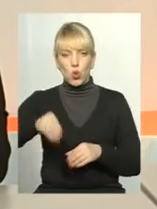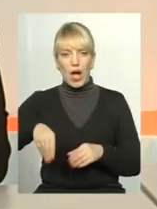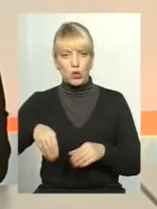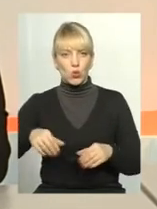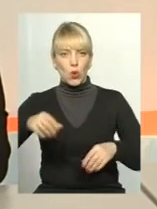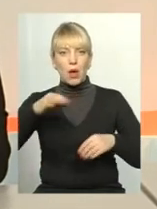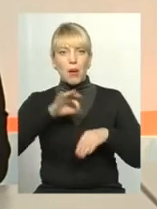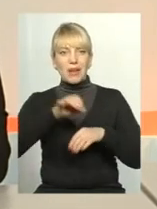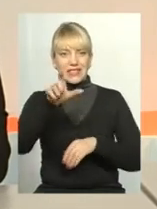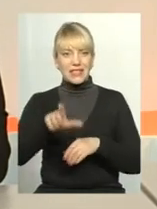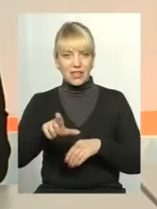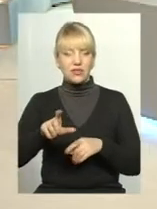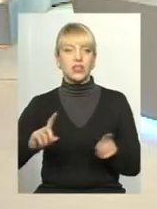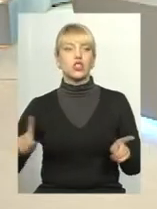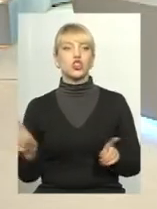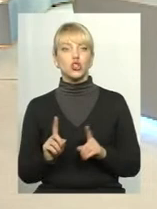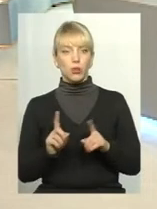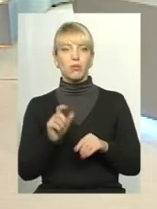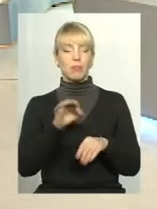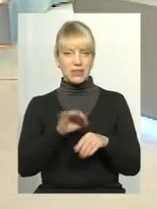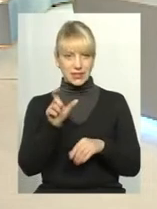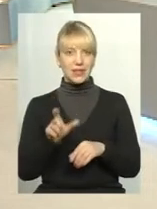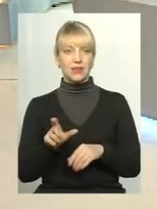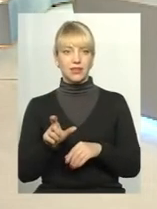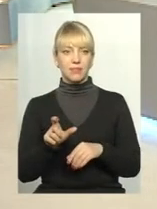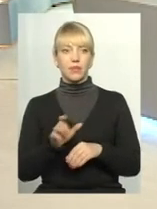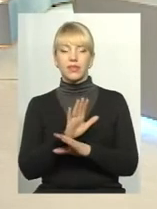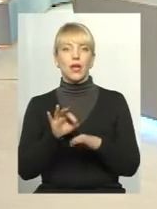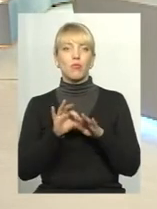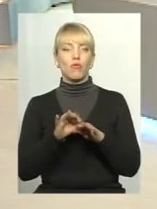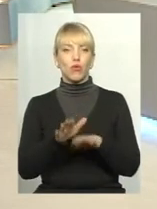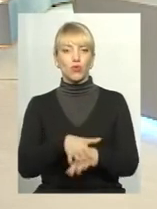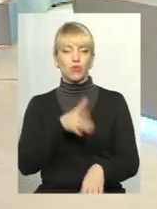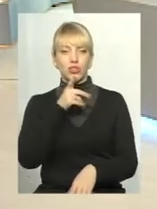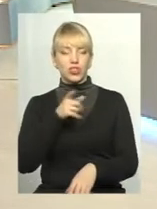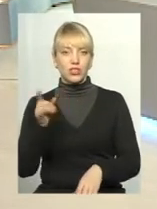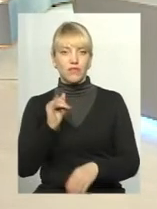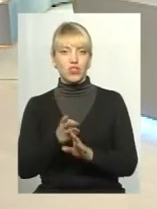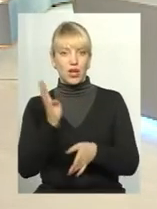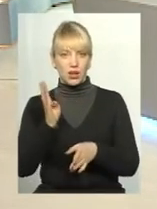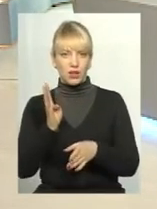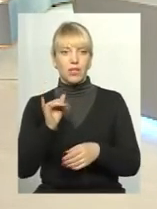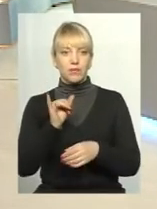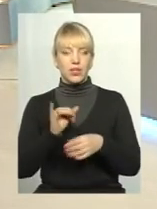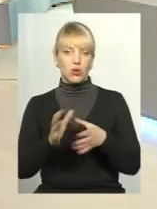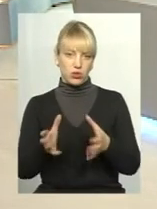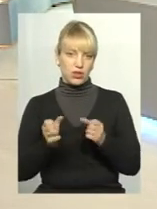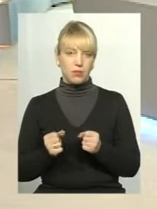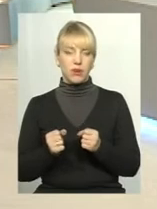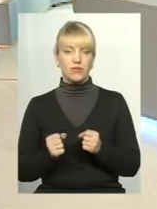щоб пацієнт не проводив довгий час в чергах і отримав